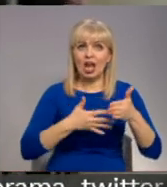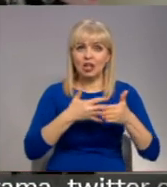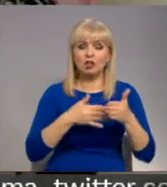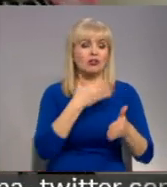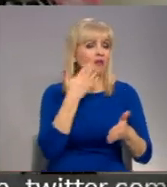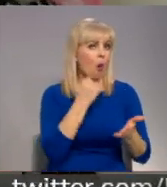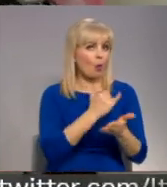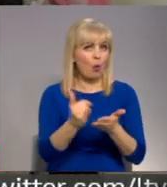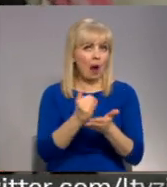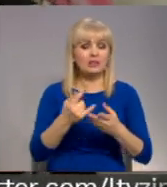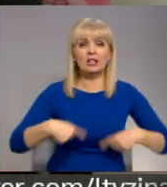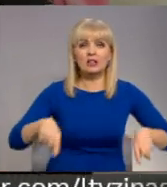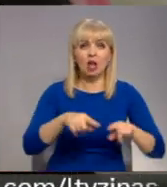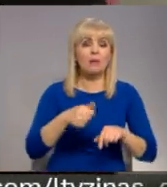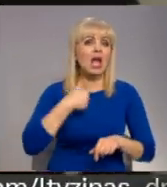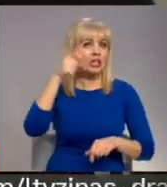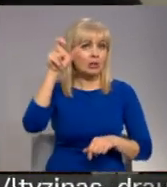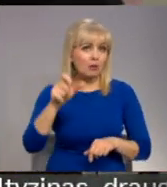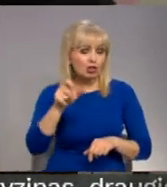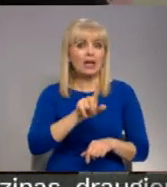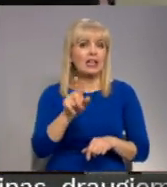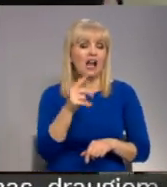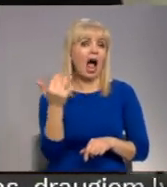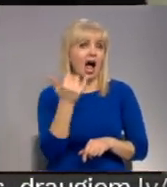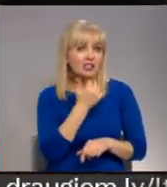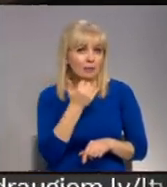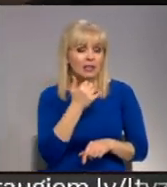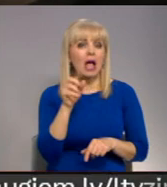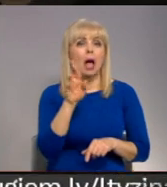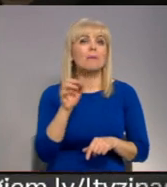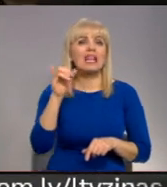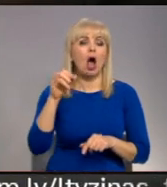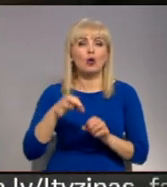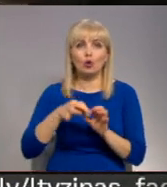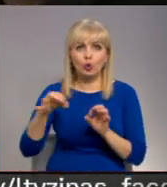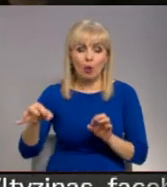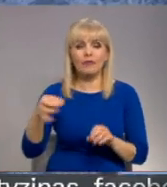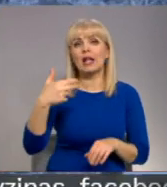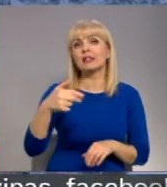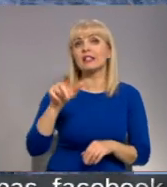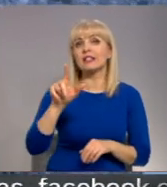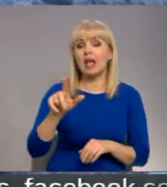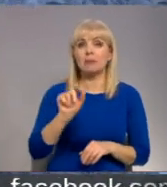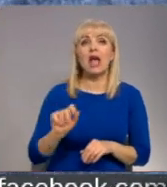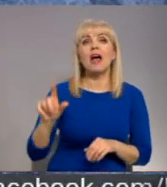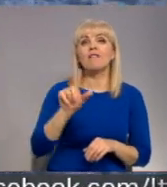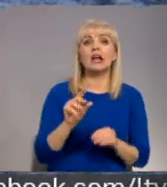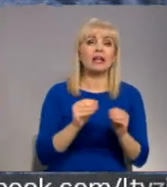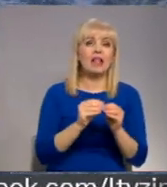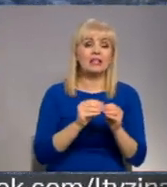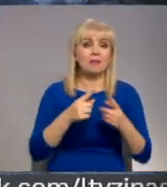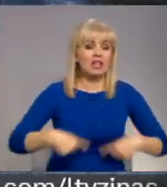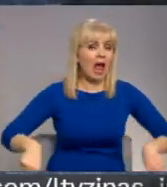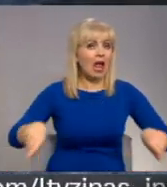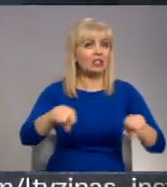nekoptas teritorijas, kuru īpašniek atrodas ārzemēs. Priekuļnovadā tādas ir 37, vairāku desmitu hektāru